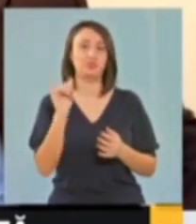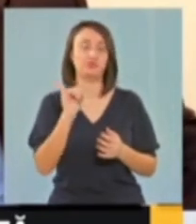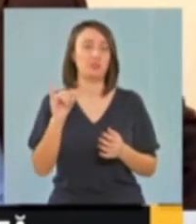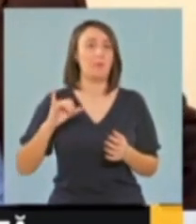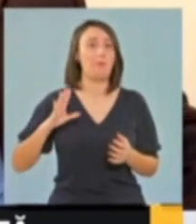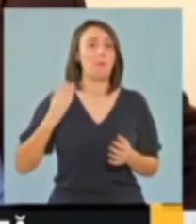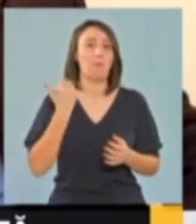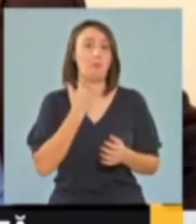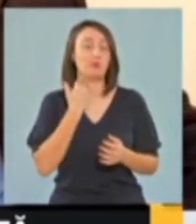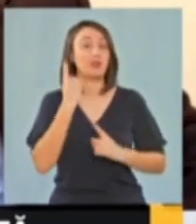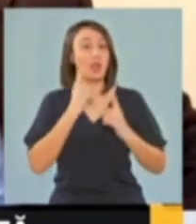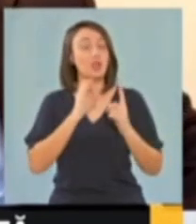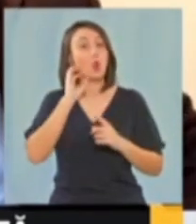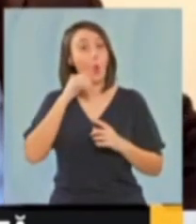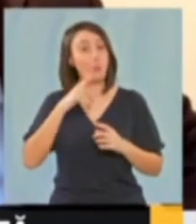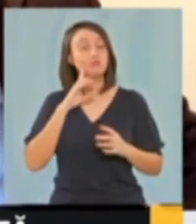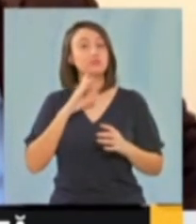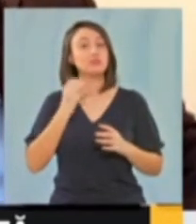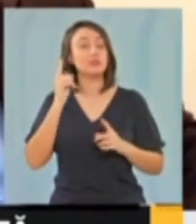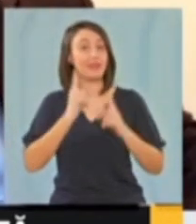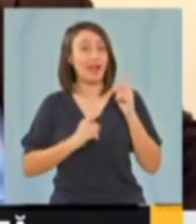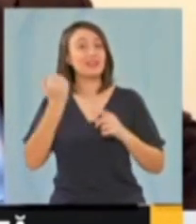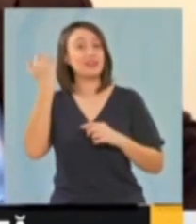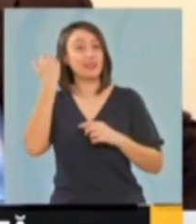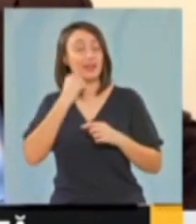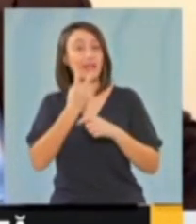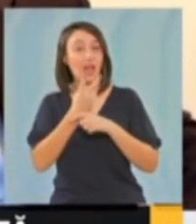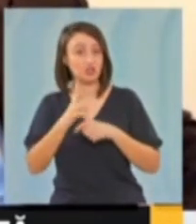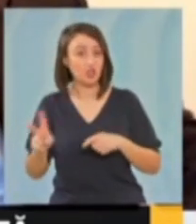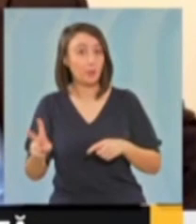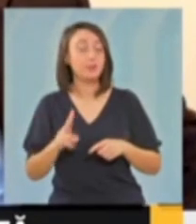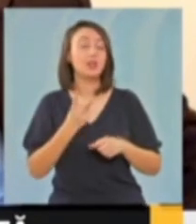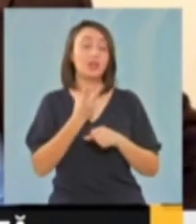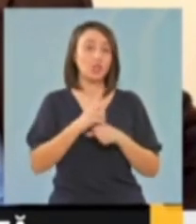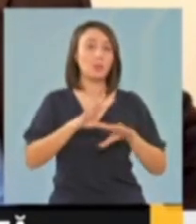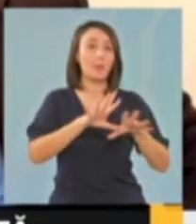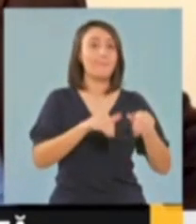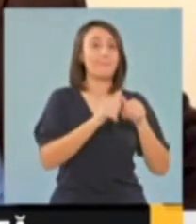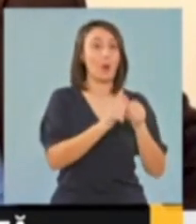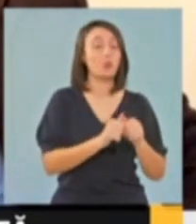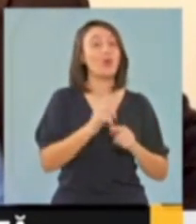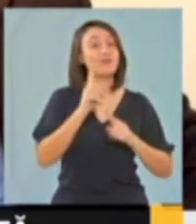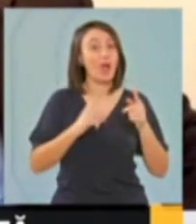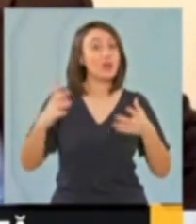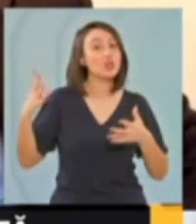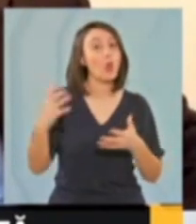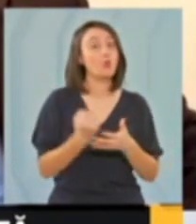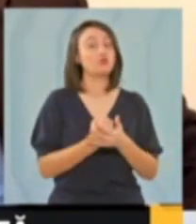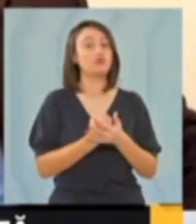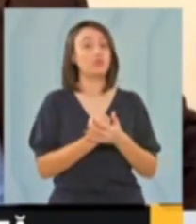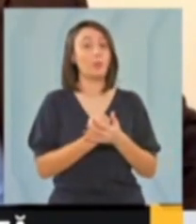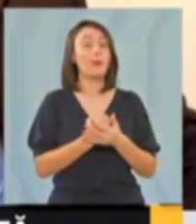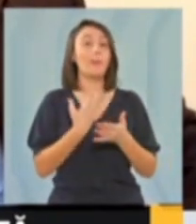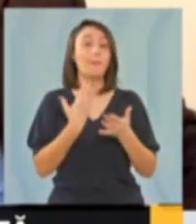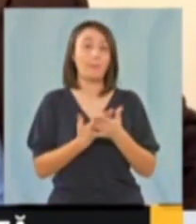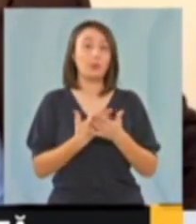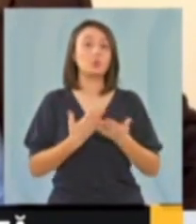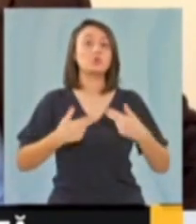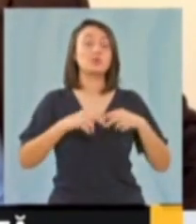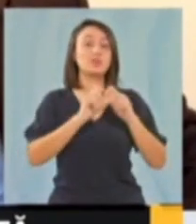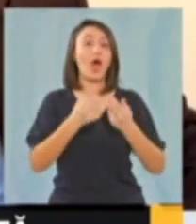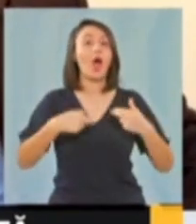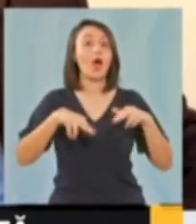mai șmecher. Dacă ești om, ești om împreună. Dacă reușim să guvernăm România, să facem reforme, să aducem banii din PNRL, să facem lucruri pentru țara asta,